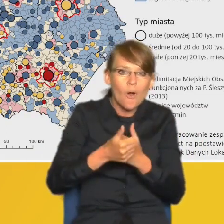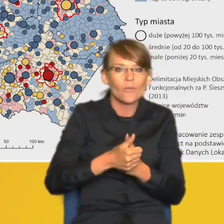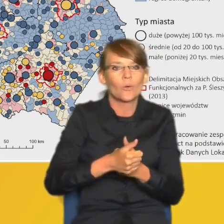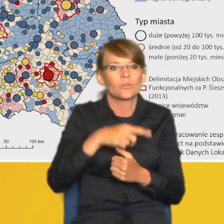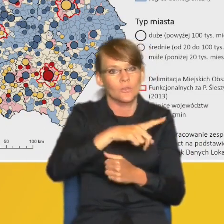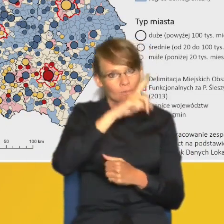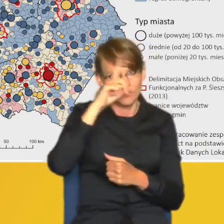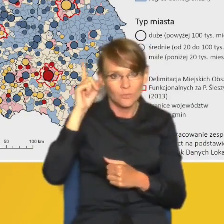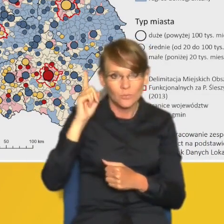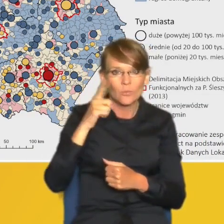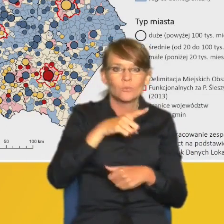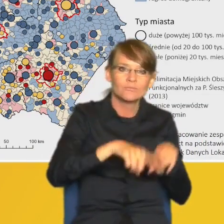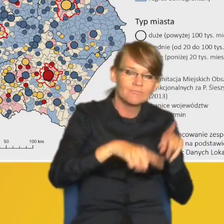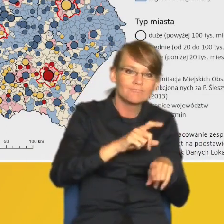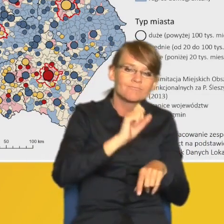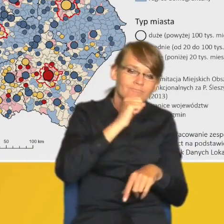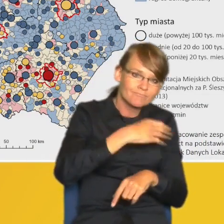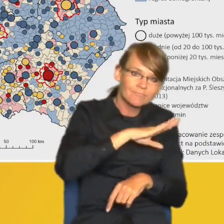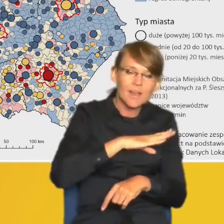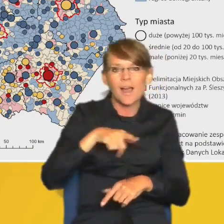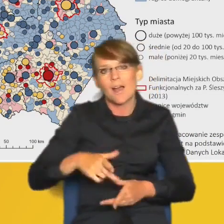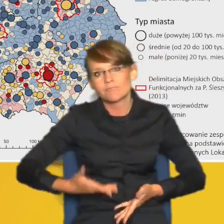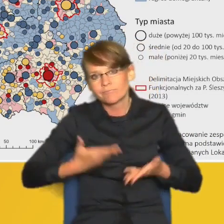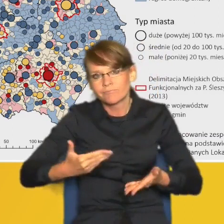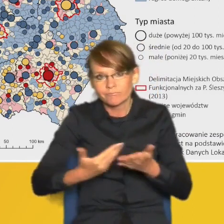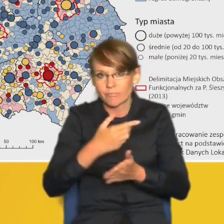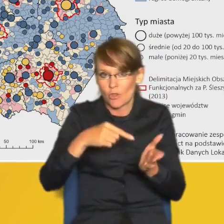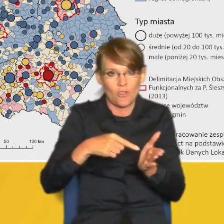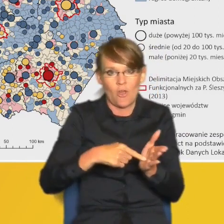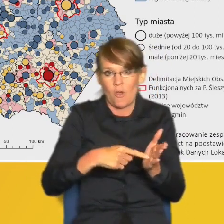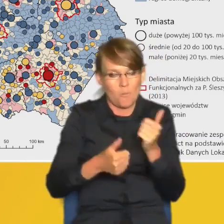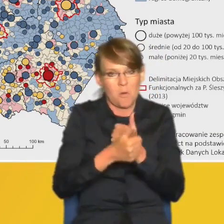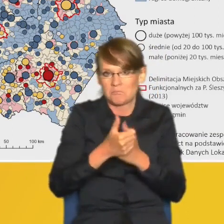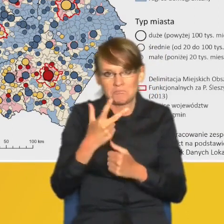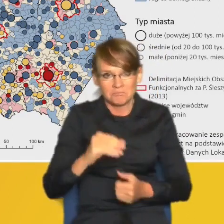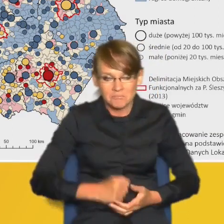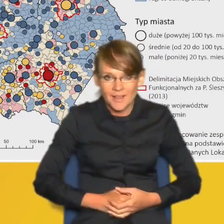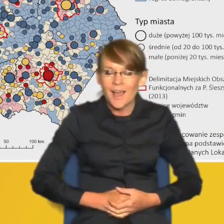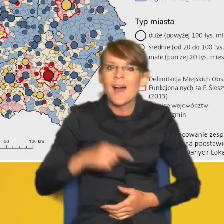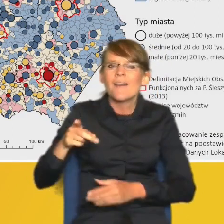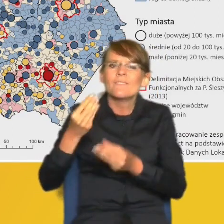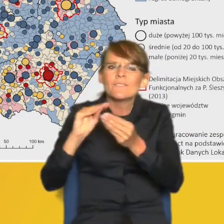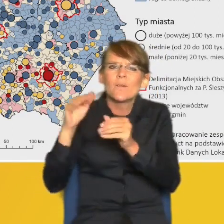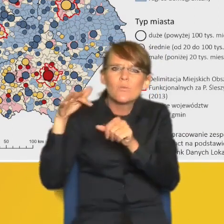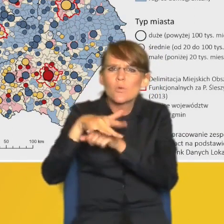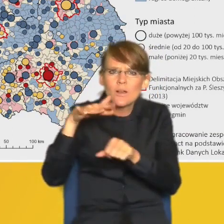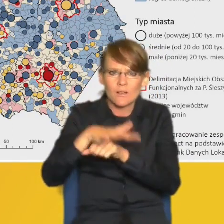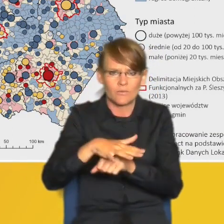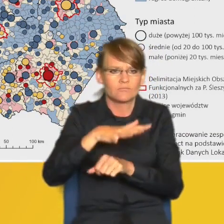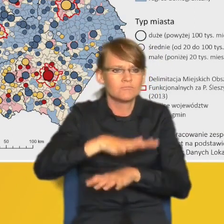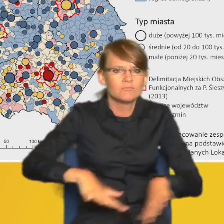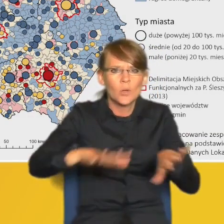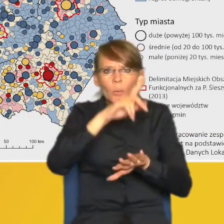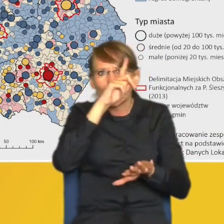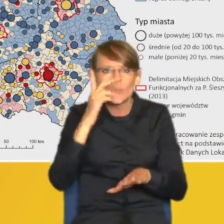naturalny ludności. Te procesy, które w największym stopniu determinują zmiany zaludnienia w